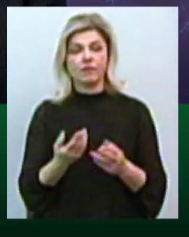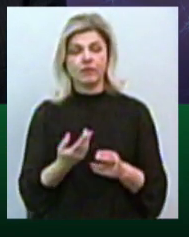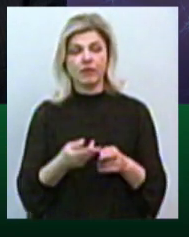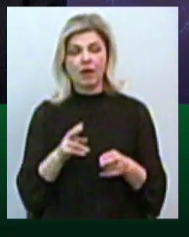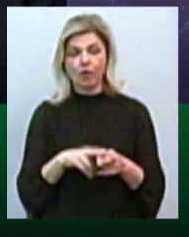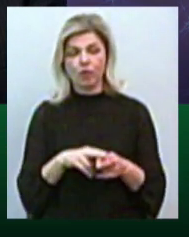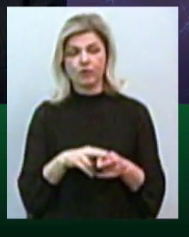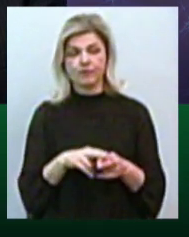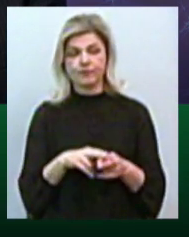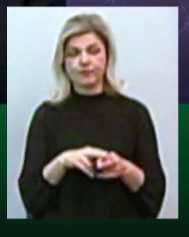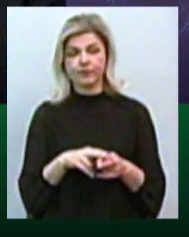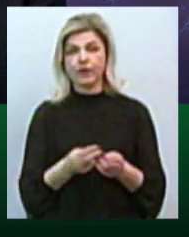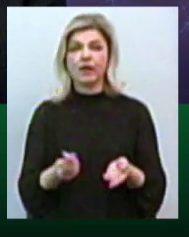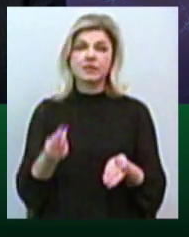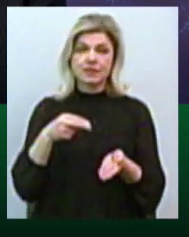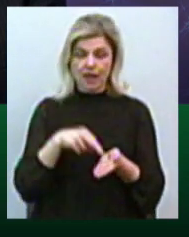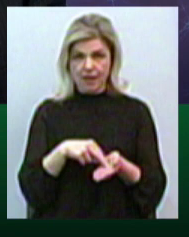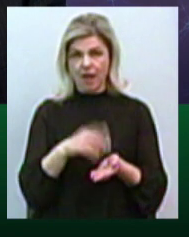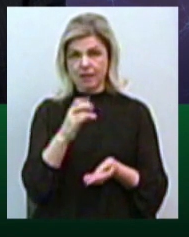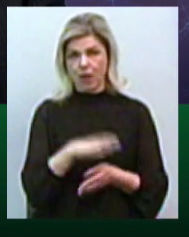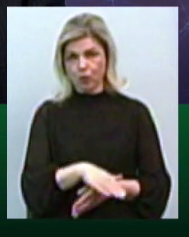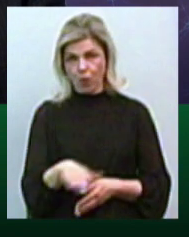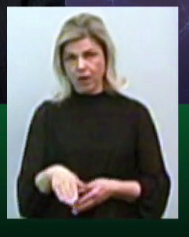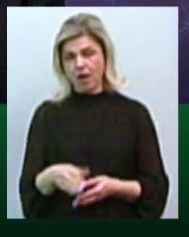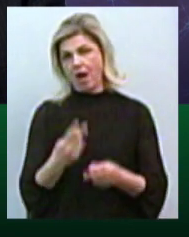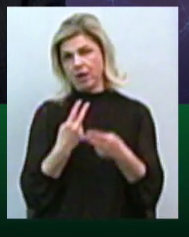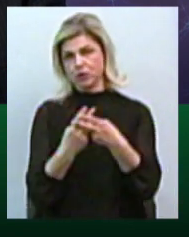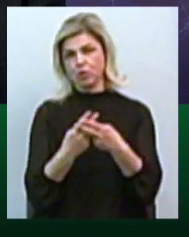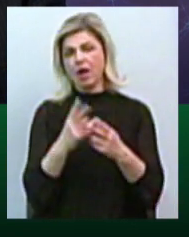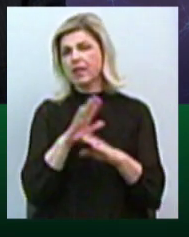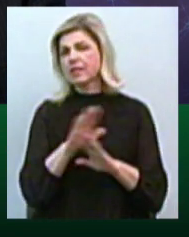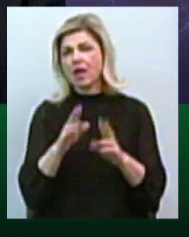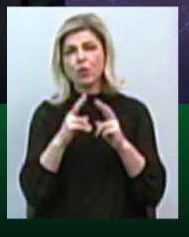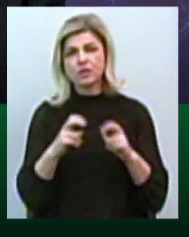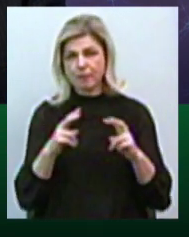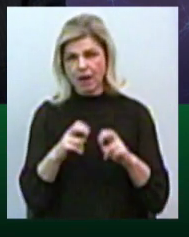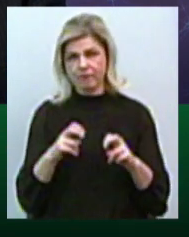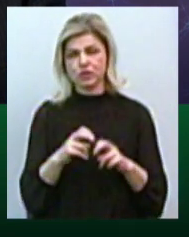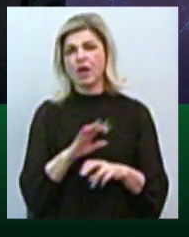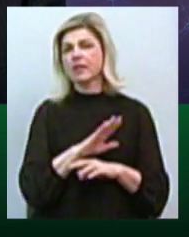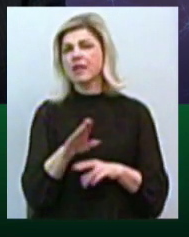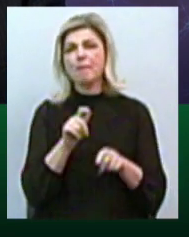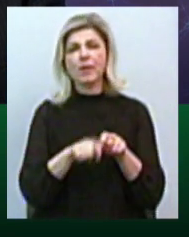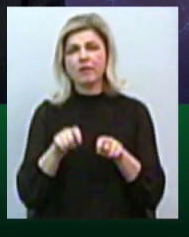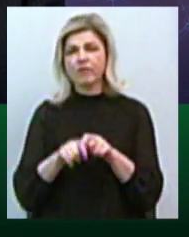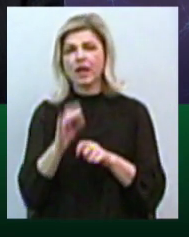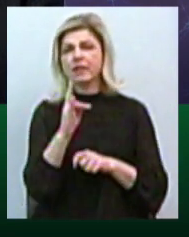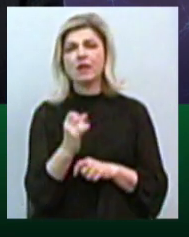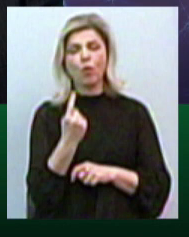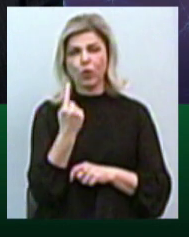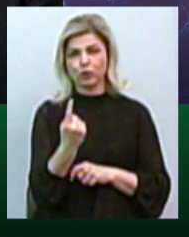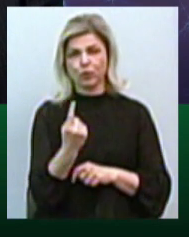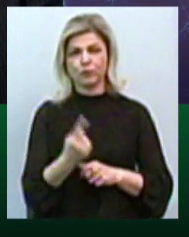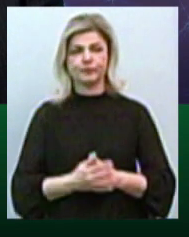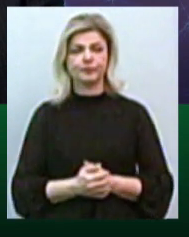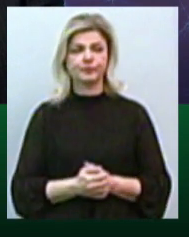бур'яні встає на ноги, просто беруть і арештовують. Не розібравшись, не перевірив ні одного, так